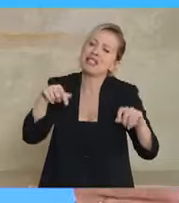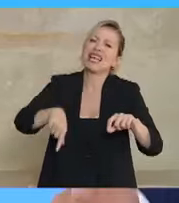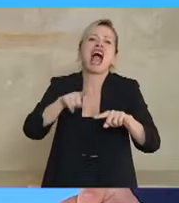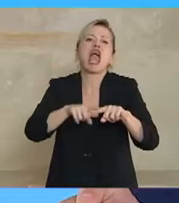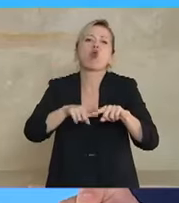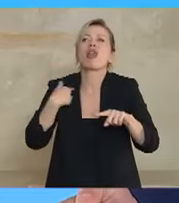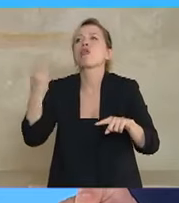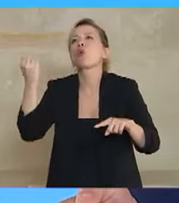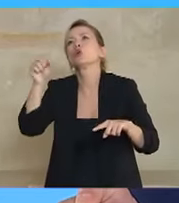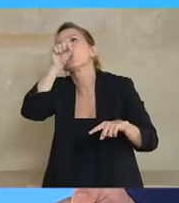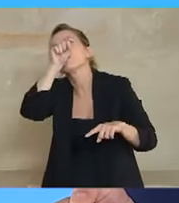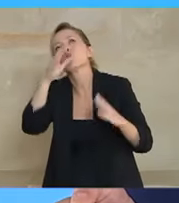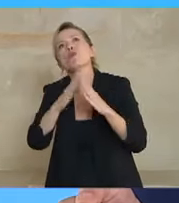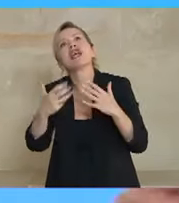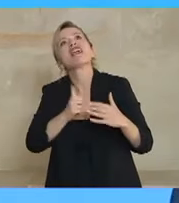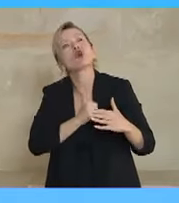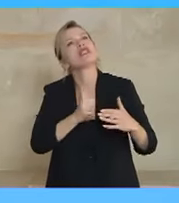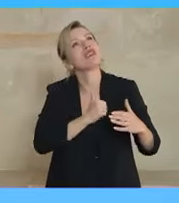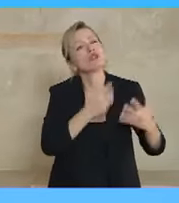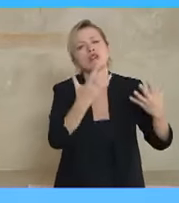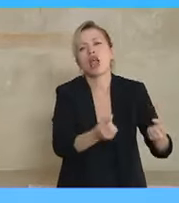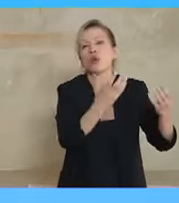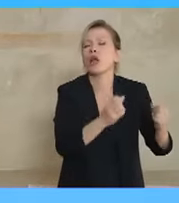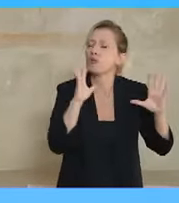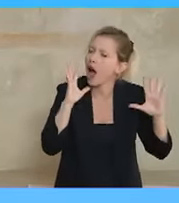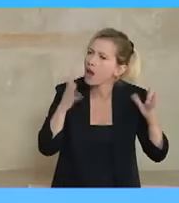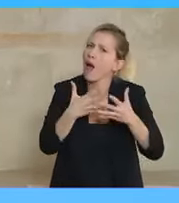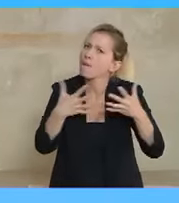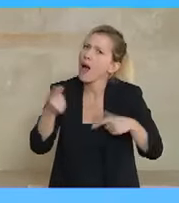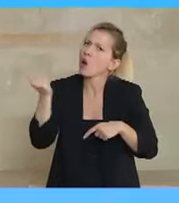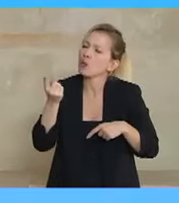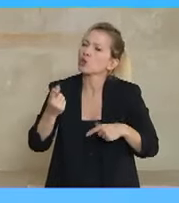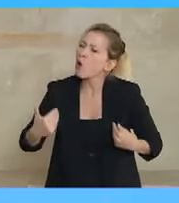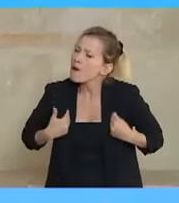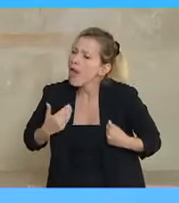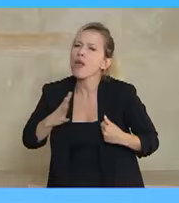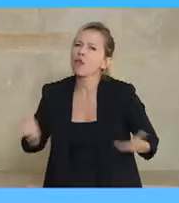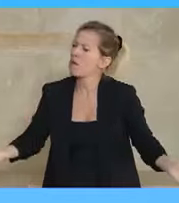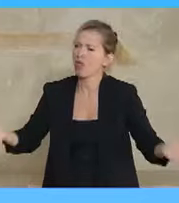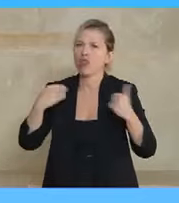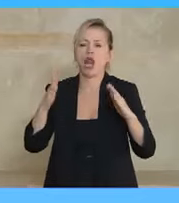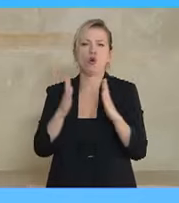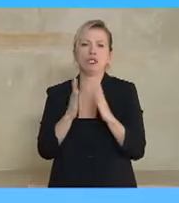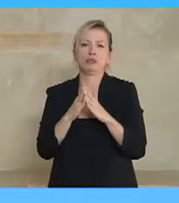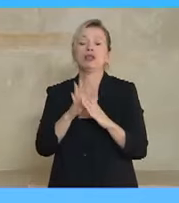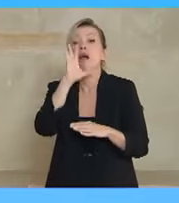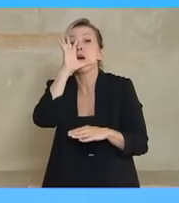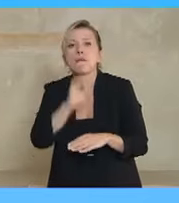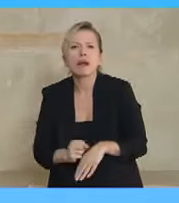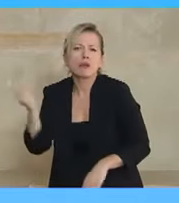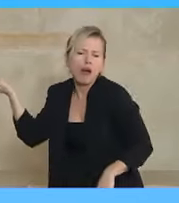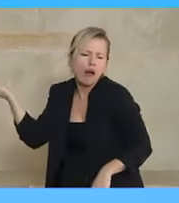είναι μεγάλη, το μεγάλο το ποσοστό αυτών που δεν έχουν. Η οικονομική ανάπτυξη και η άνοδος της αγοράς των ακινήτων,